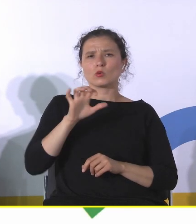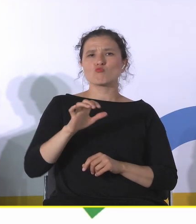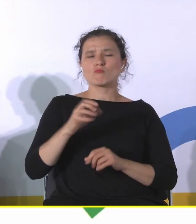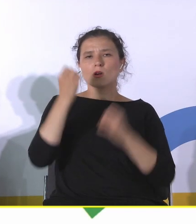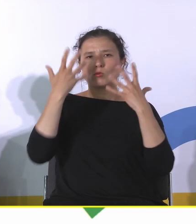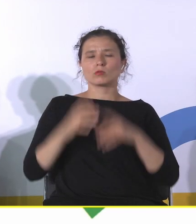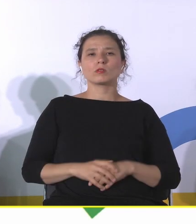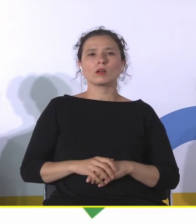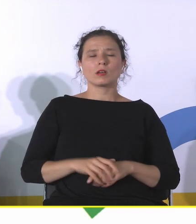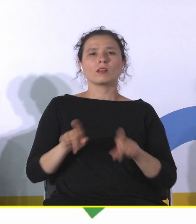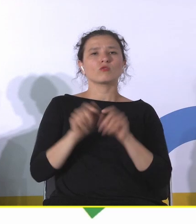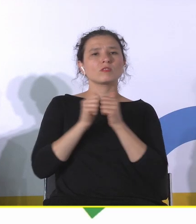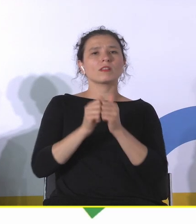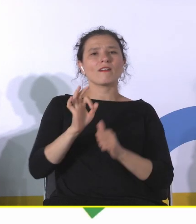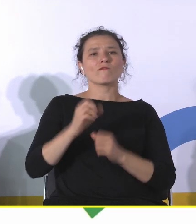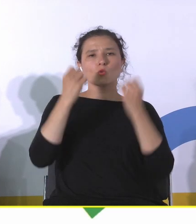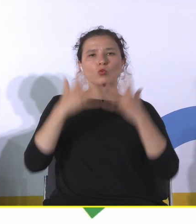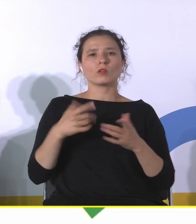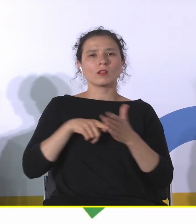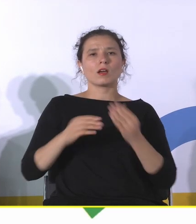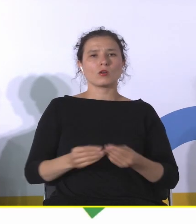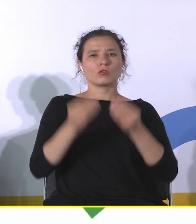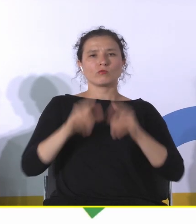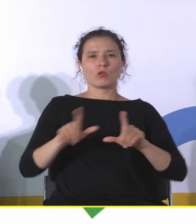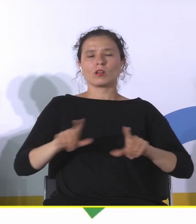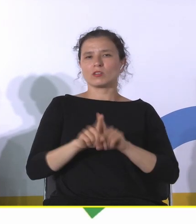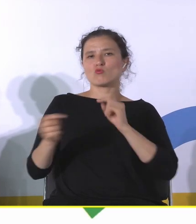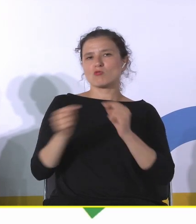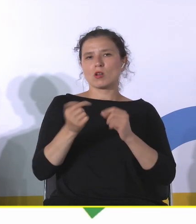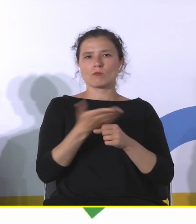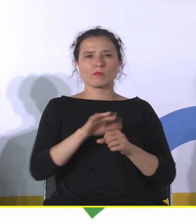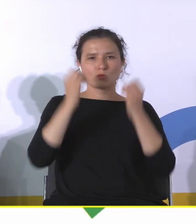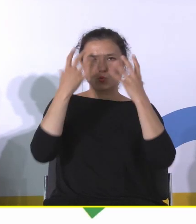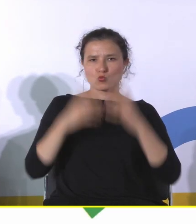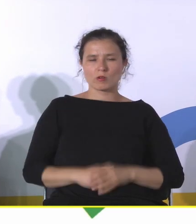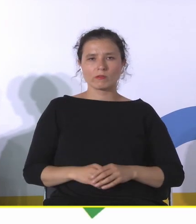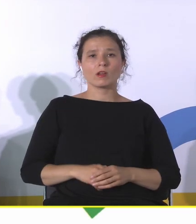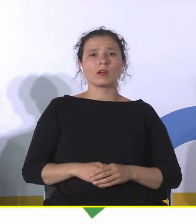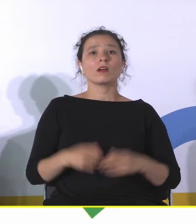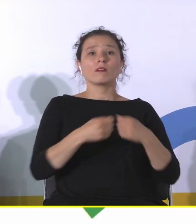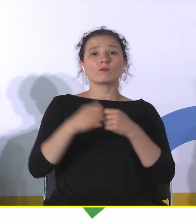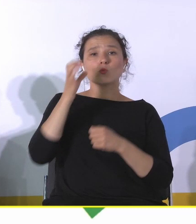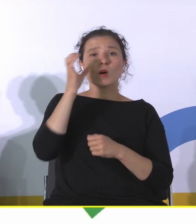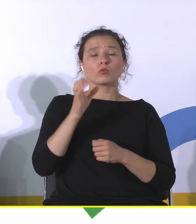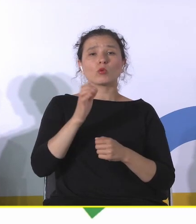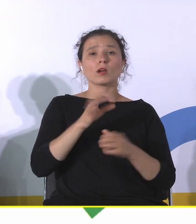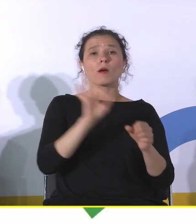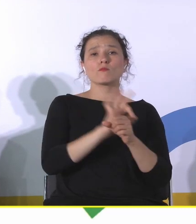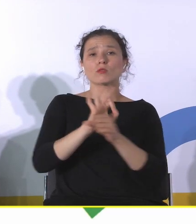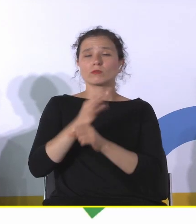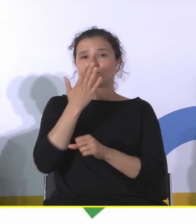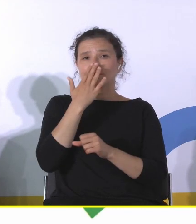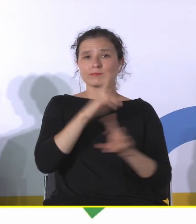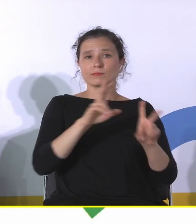w rozwoju lokalnym oraz dialogu międzykulturowym. Współautorka takich projektów jak Cultural